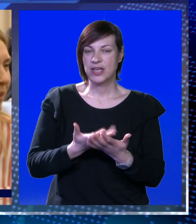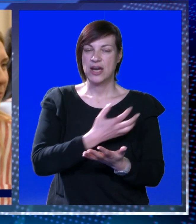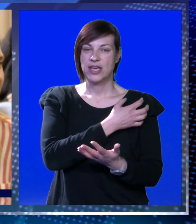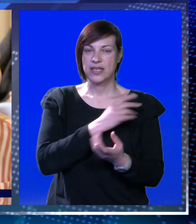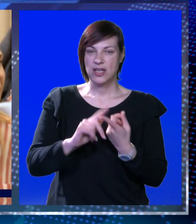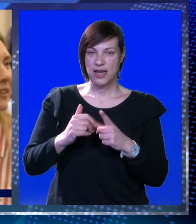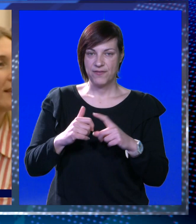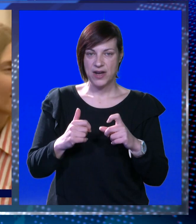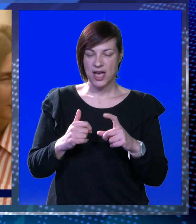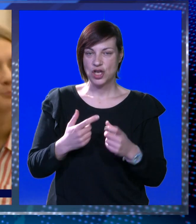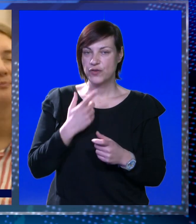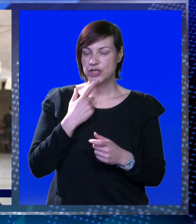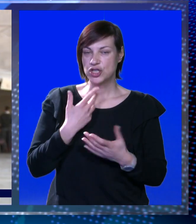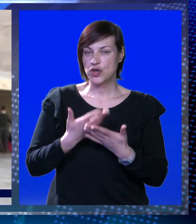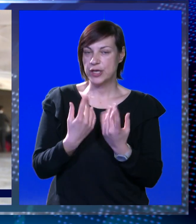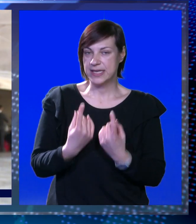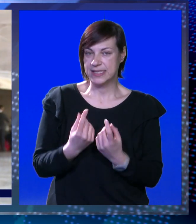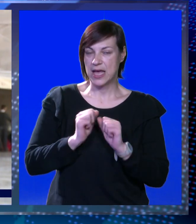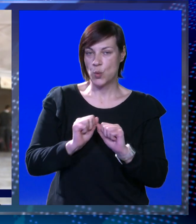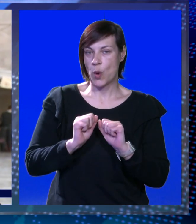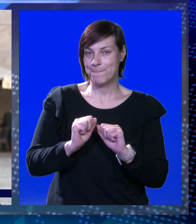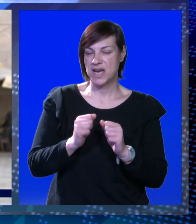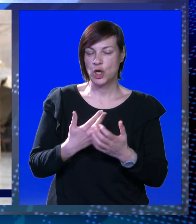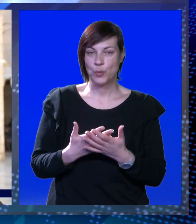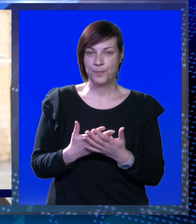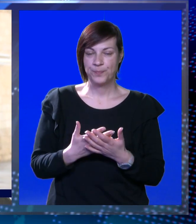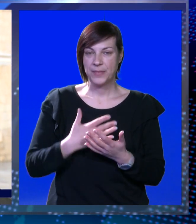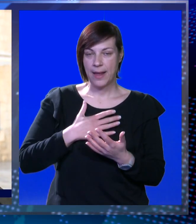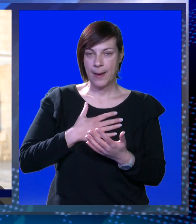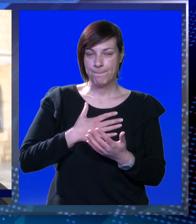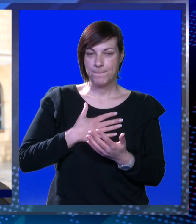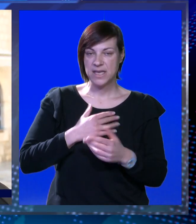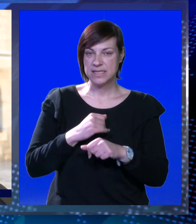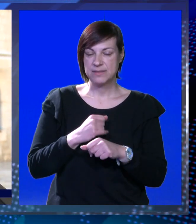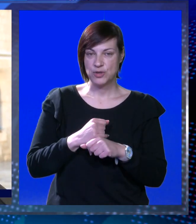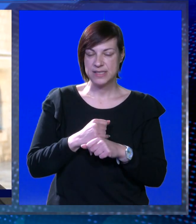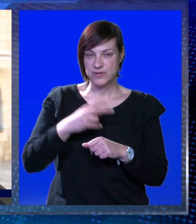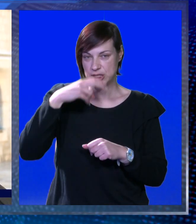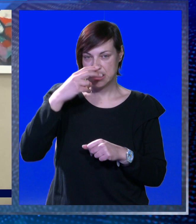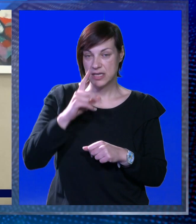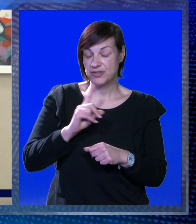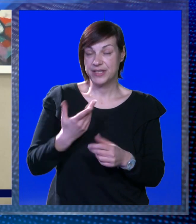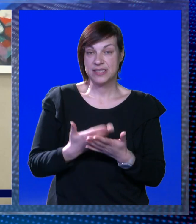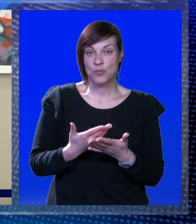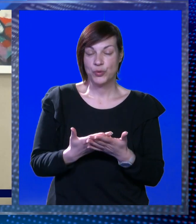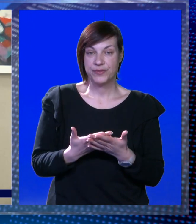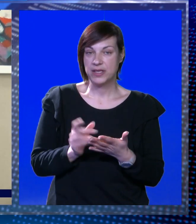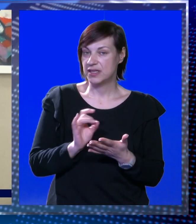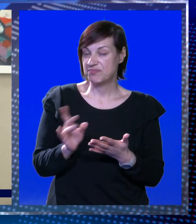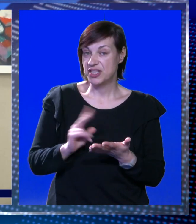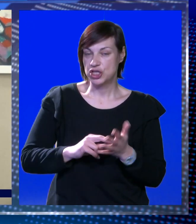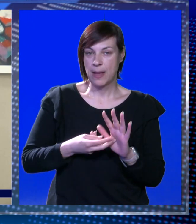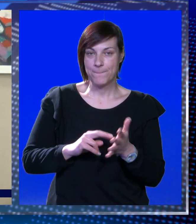reagirao i gradonačenik Mato Franković koji je odmah stao u njenu obranu. Mi smo izvršili nadzor i nismo utvrdili